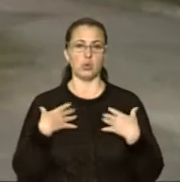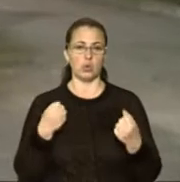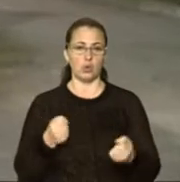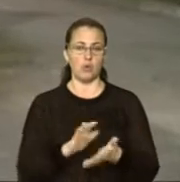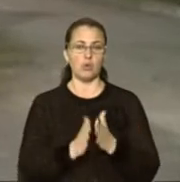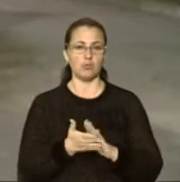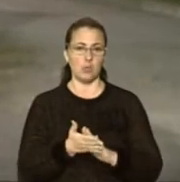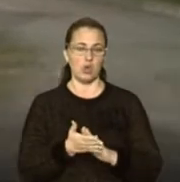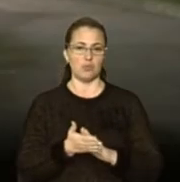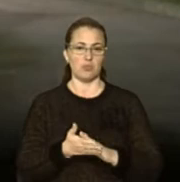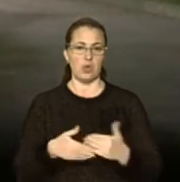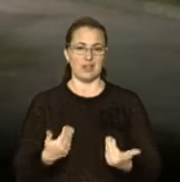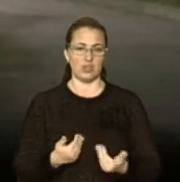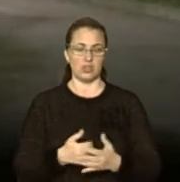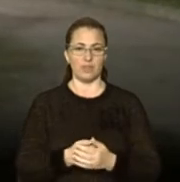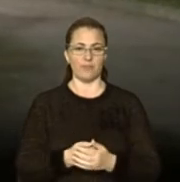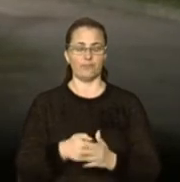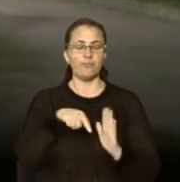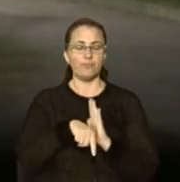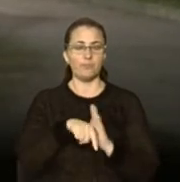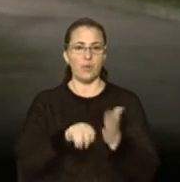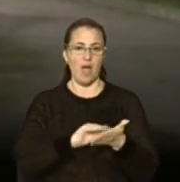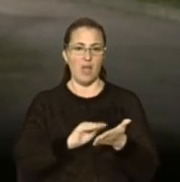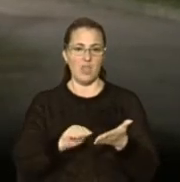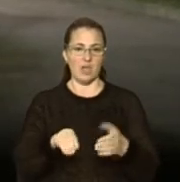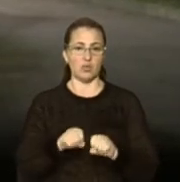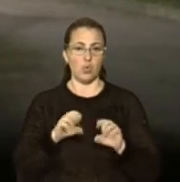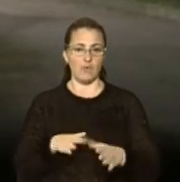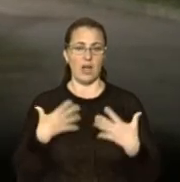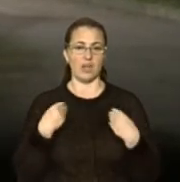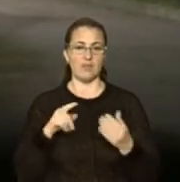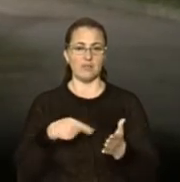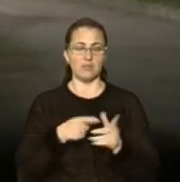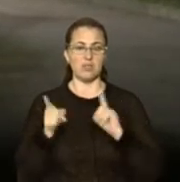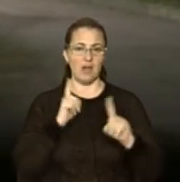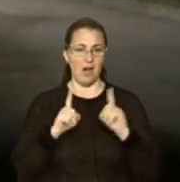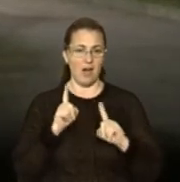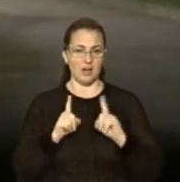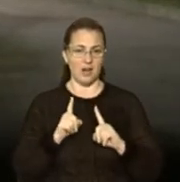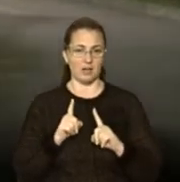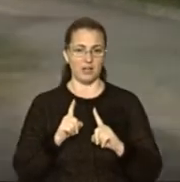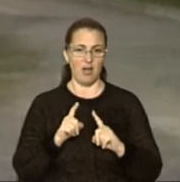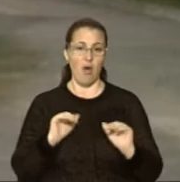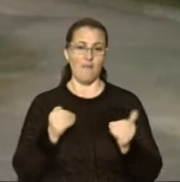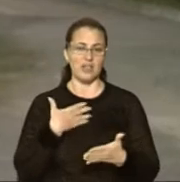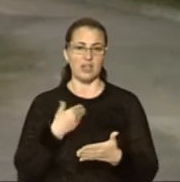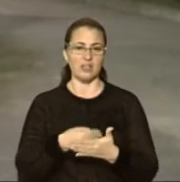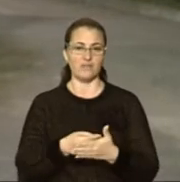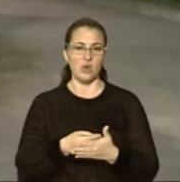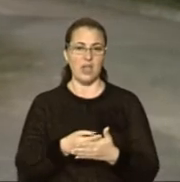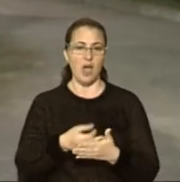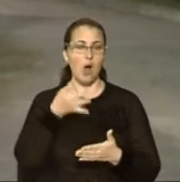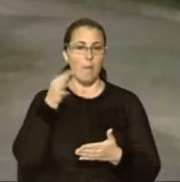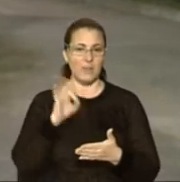Виходячи з місту і тексту ухвали, Львівська міська рада як орган місцевого самоврядування абсолютно в межах своєї компетенції